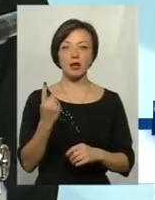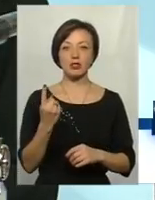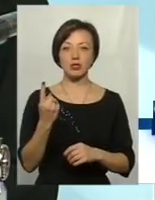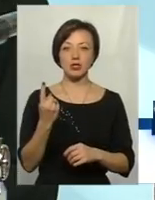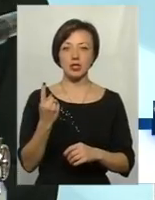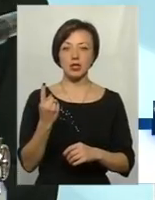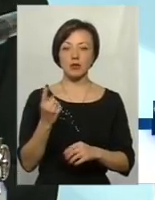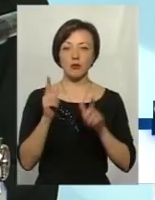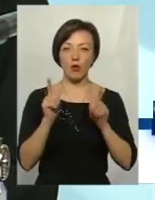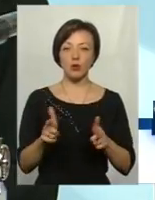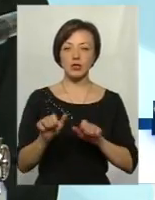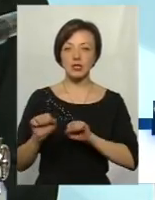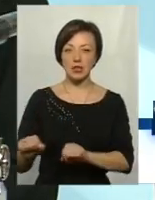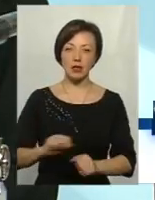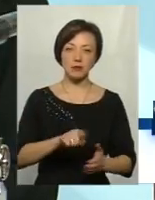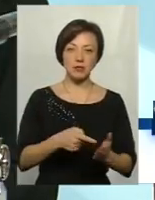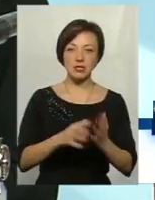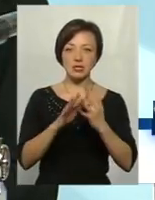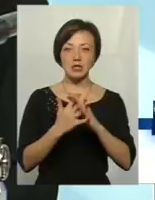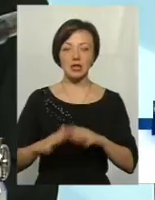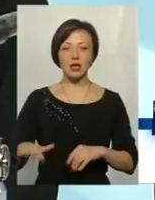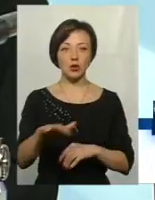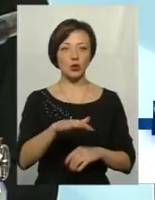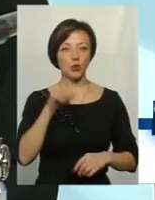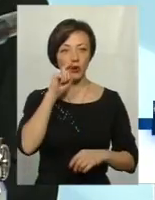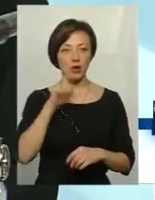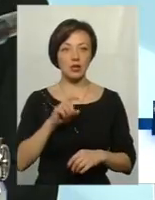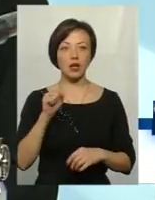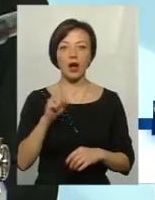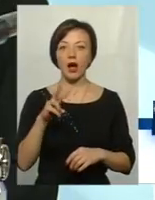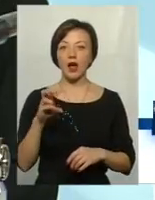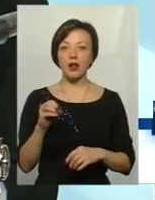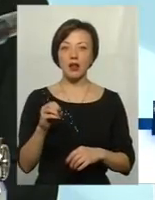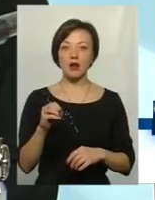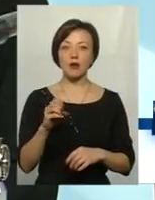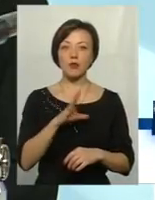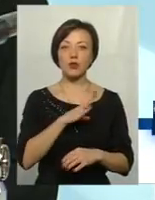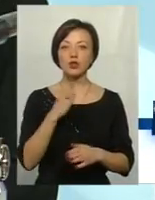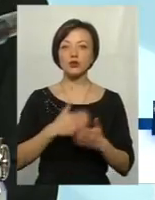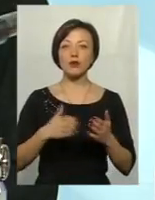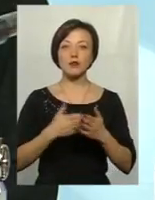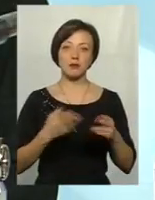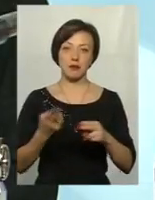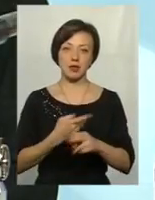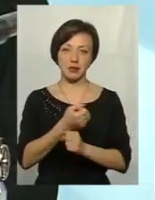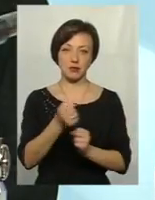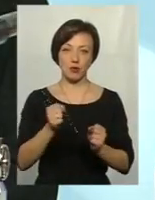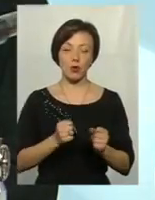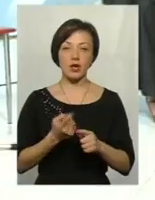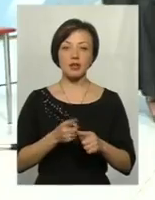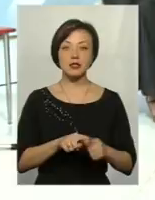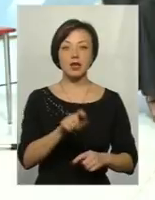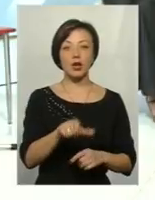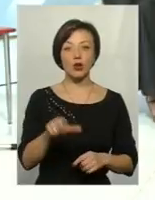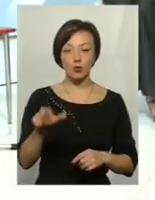міст, сіл і території України. Але з одною тільки різницю, що вони були зовсім беззброєні. Ці люди,